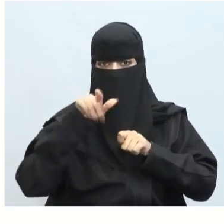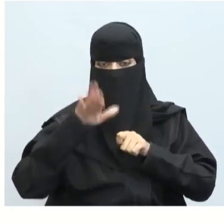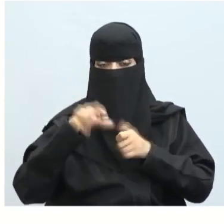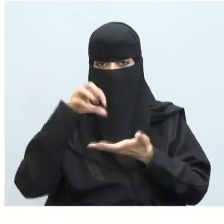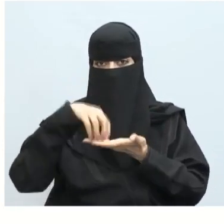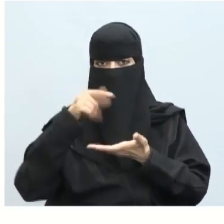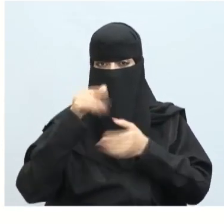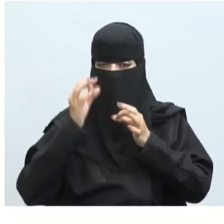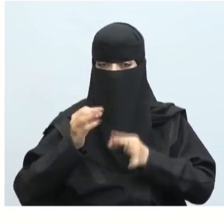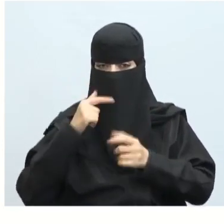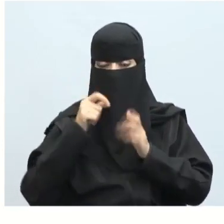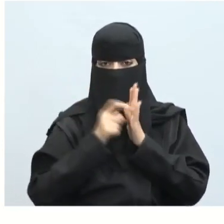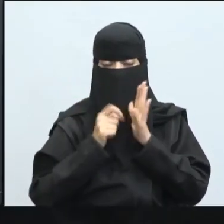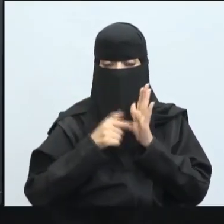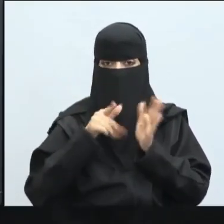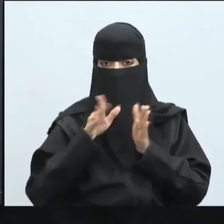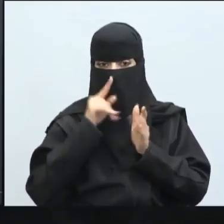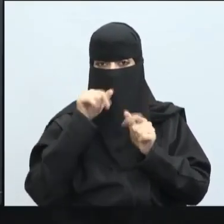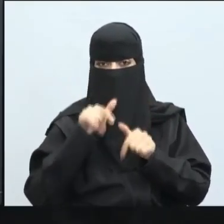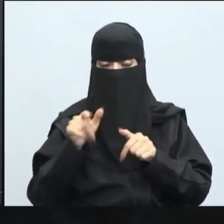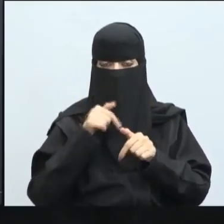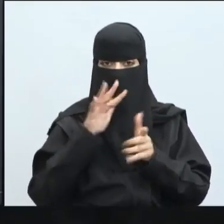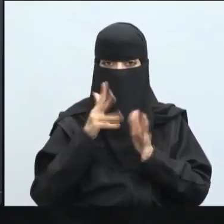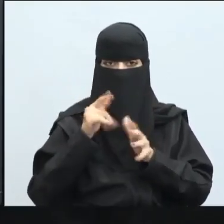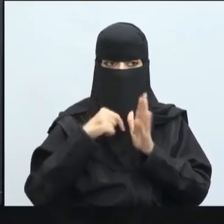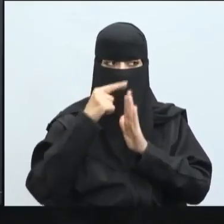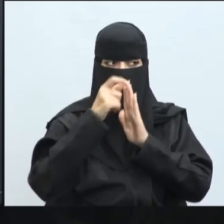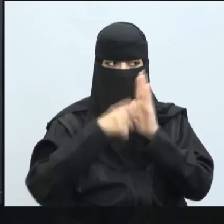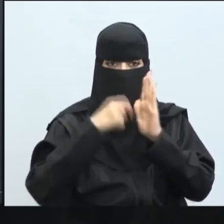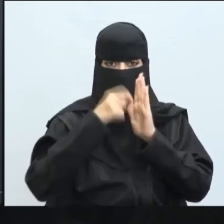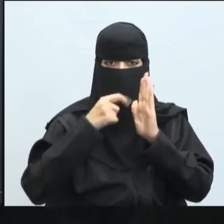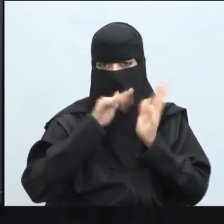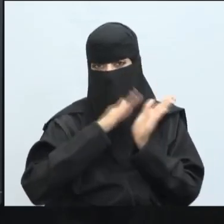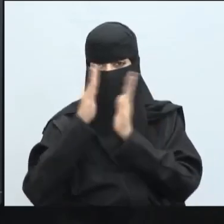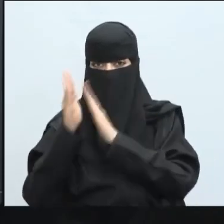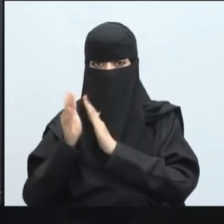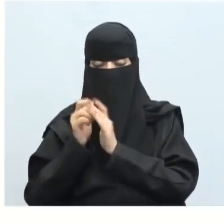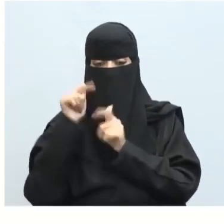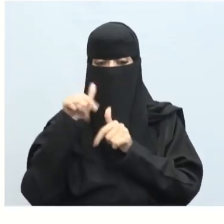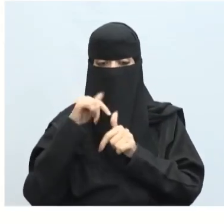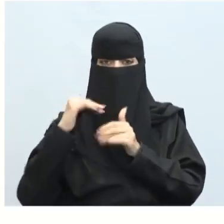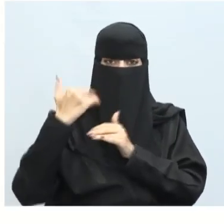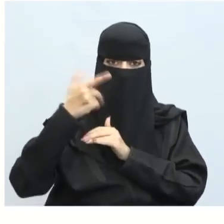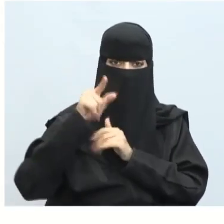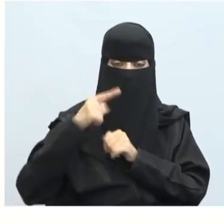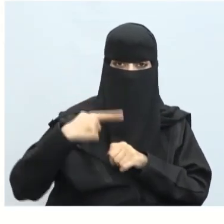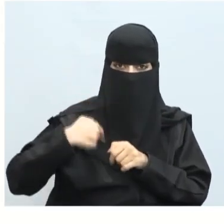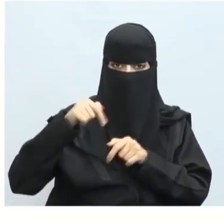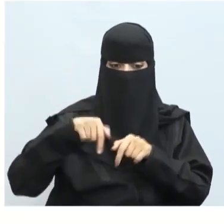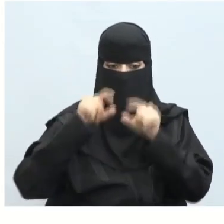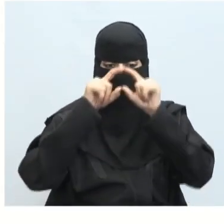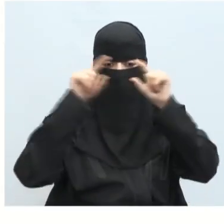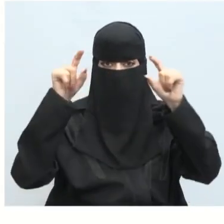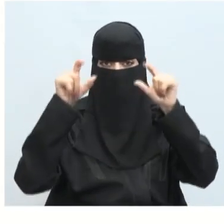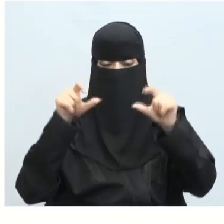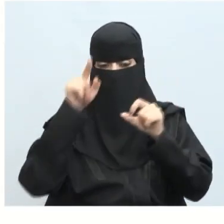الموقع نؤكد على نقطة عزيزي الطالب في الأمور البرمجية إذا انتقلنا إن شاء الله إلى الأمور البرمجية عند التسمية في الـ Components